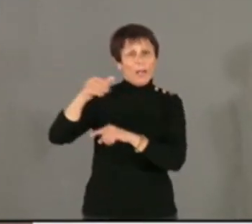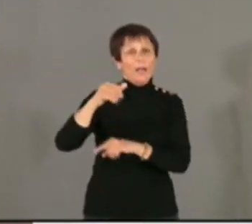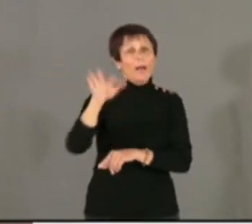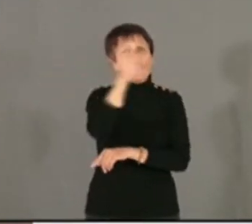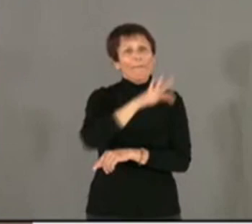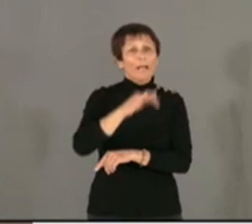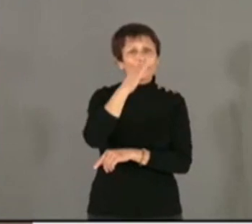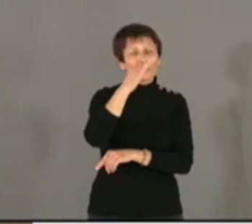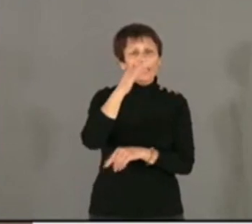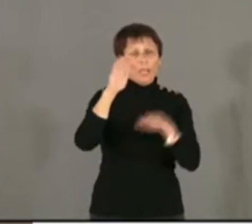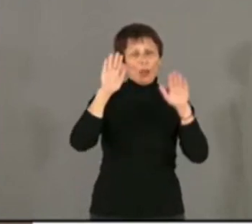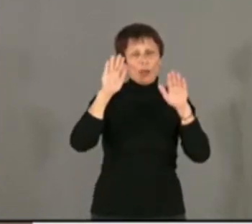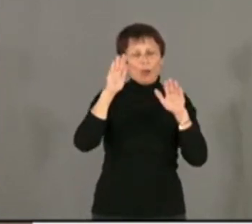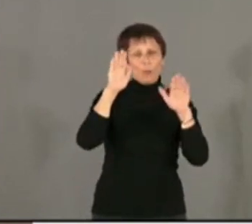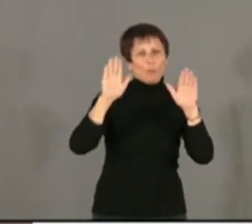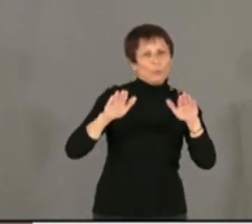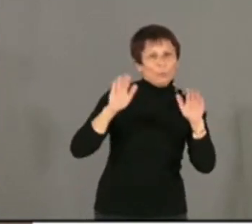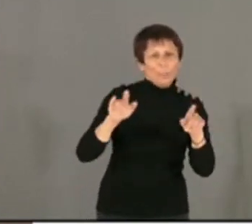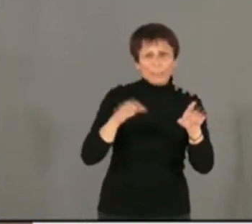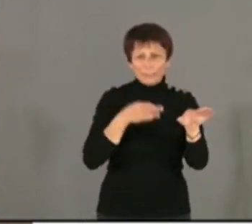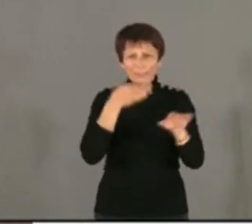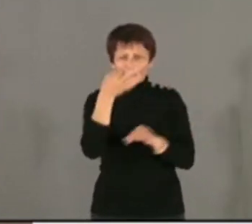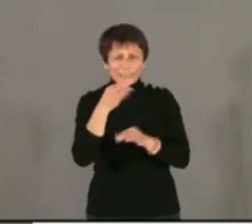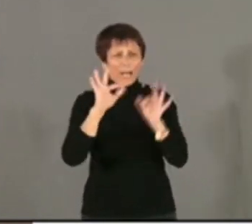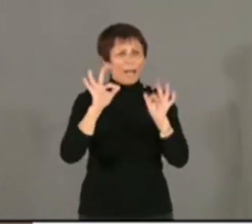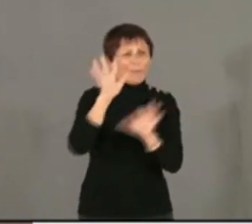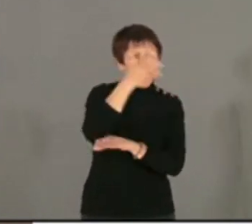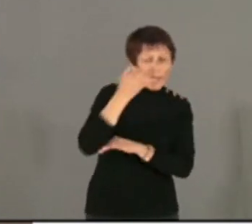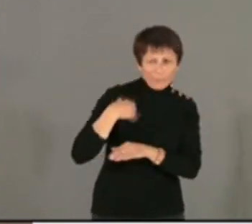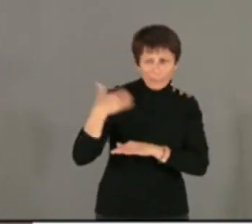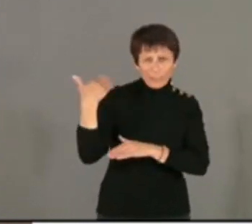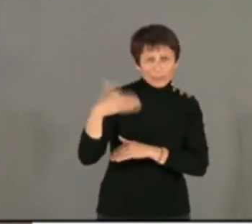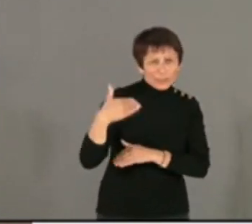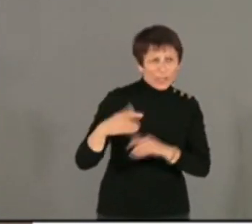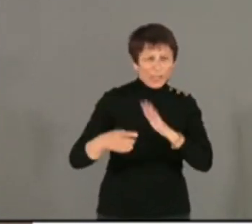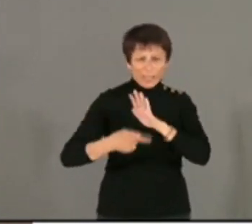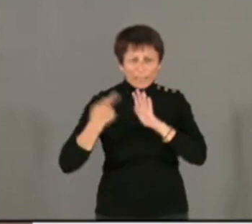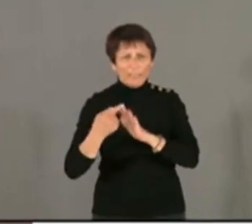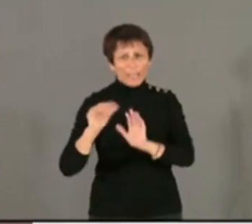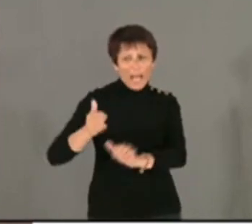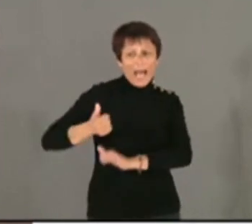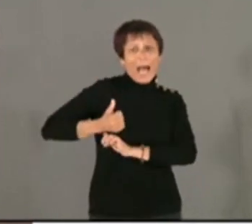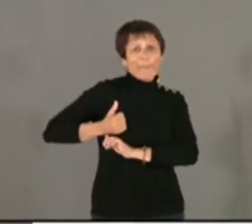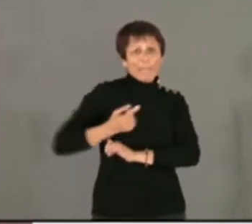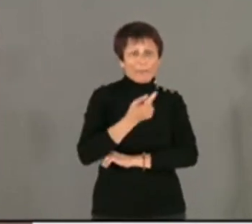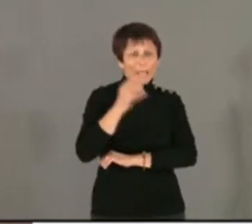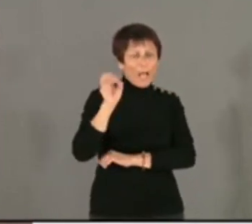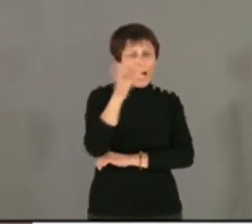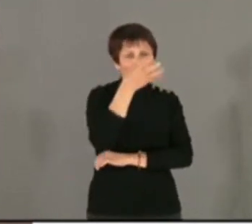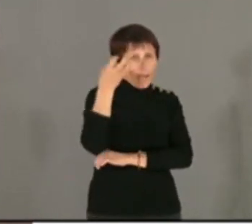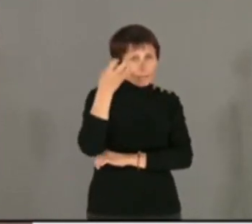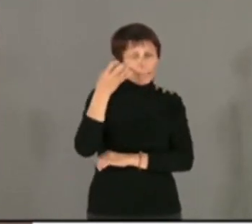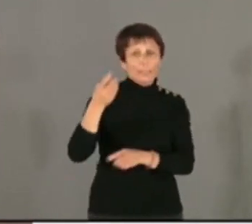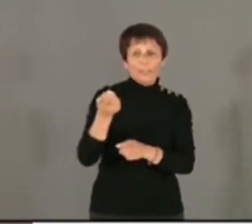et a longtemps rappelé ce que fut l'armée d'Afrique. Nous sommes pour que soit honorée l'armée d'Afrique, et en particulier les tirailleurs